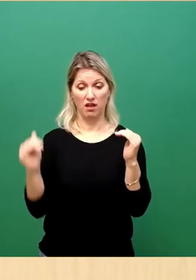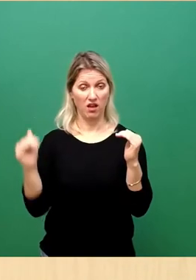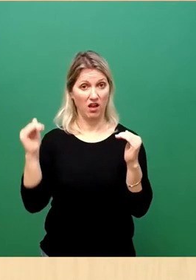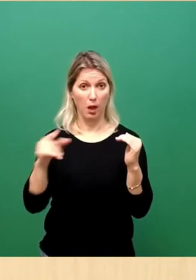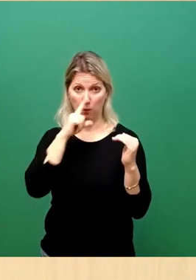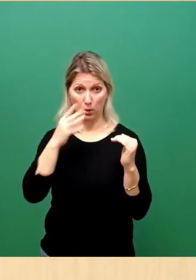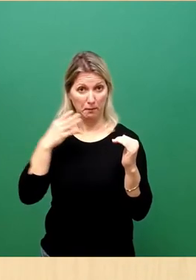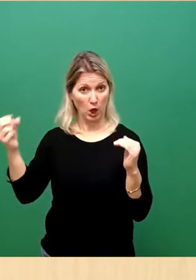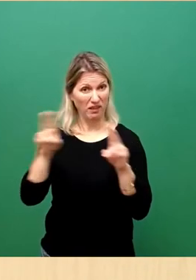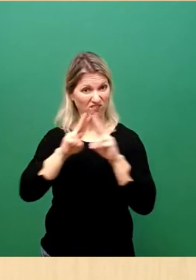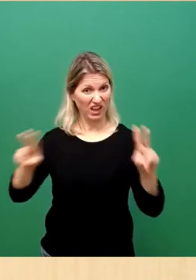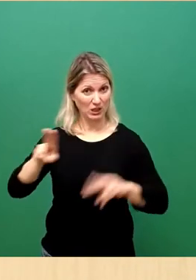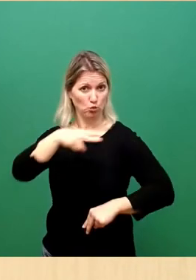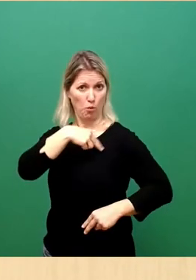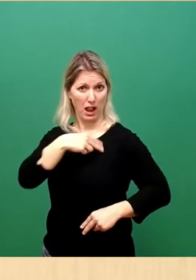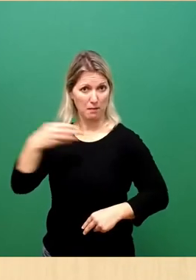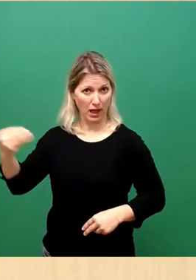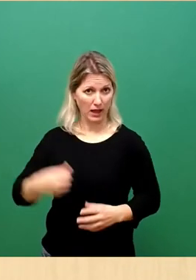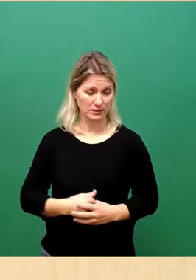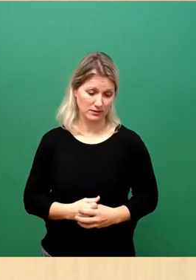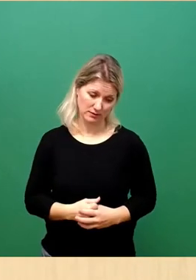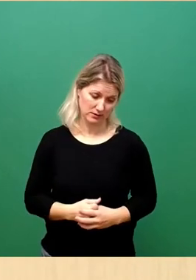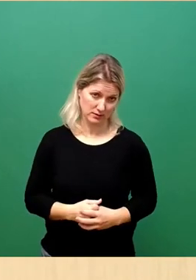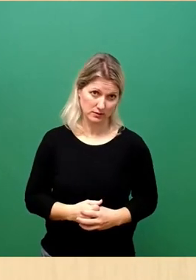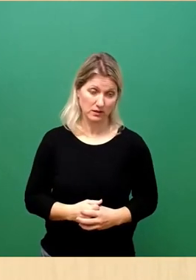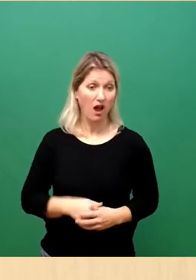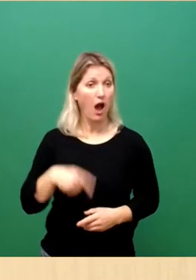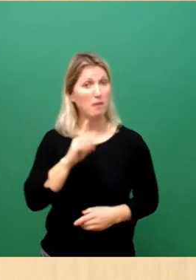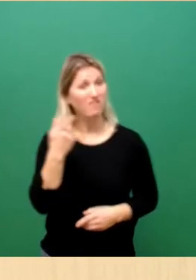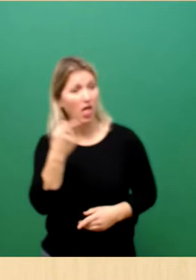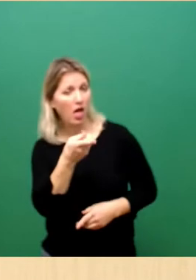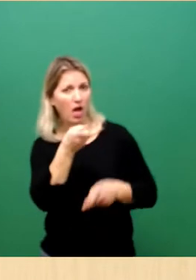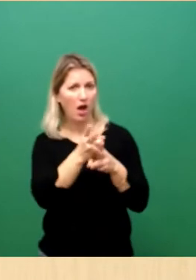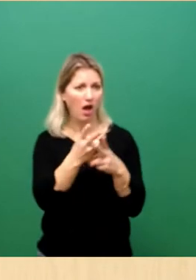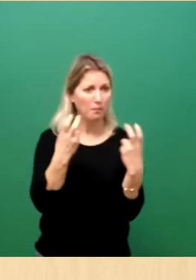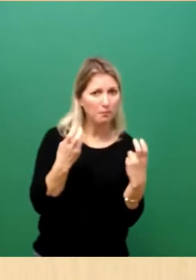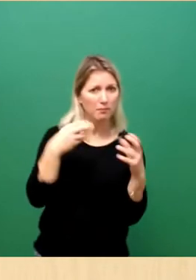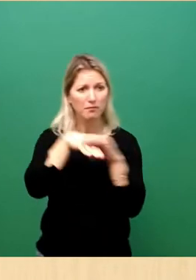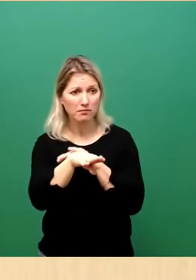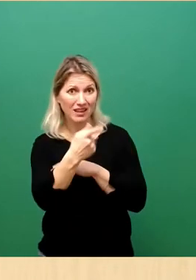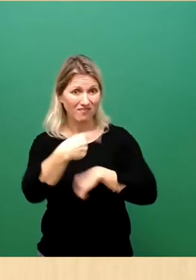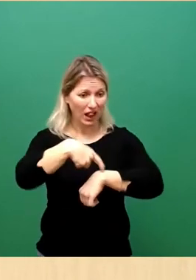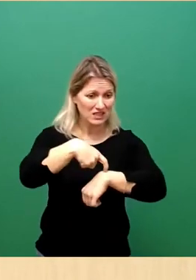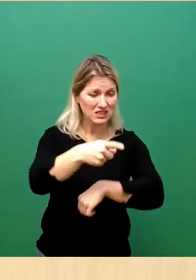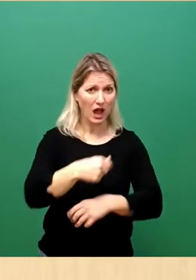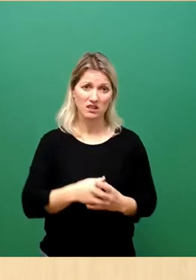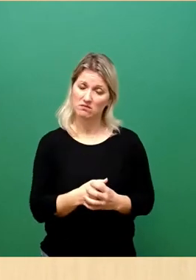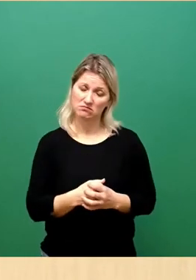Und die Menschen in den Lager haben vielleicht nicht so viel Zeit. Jeder, jeder Mensch verdient eine faire Chance.